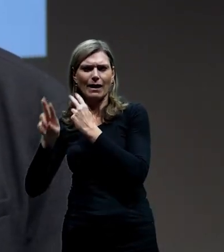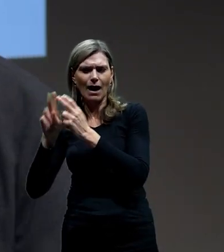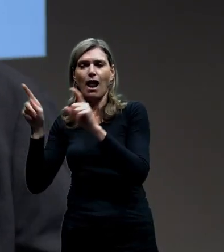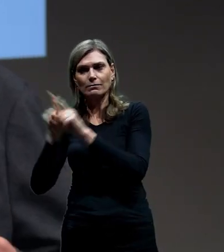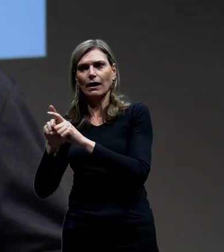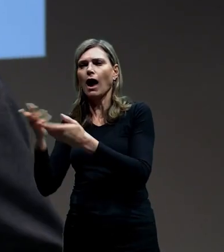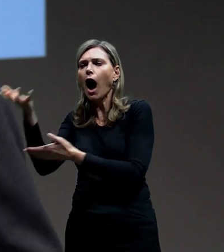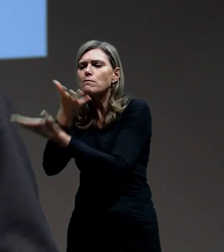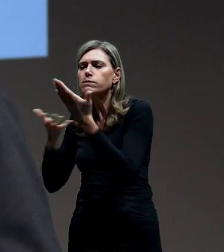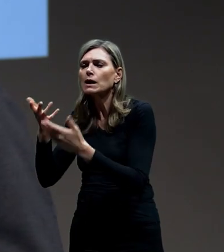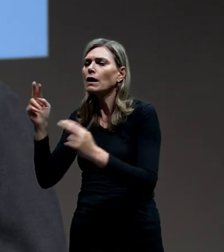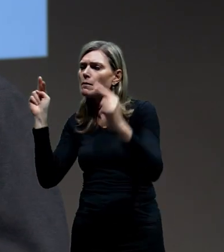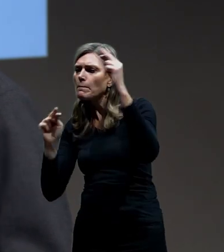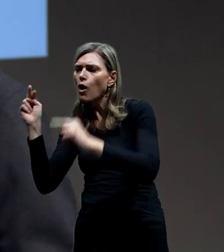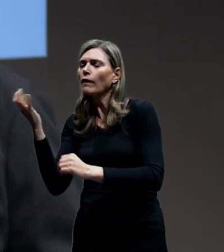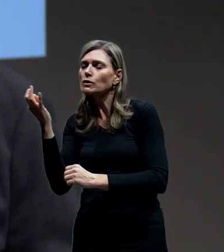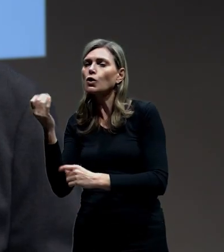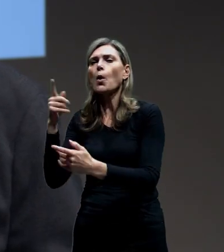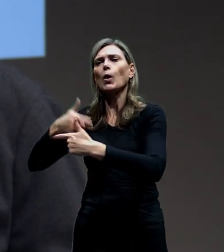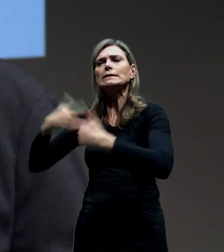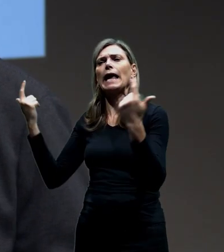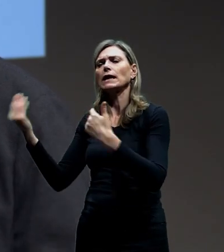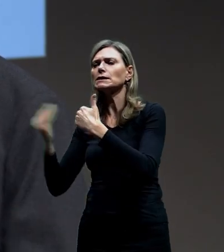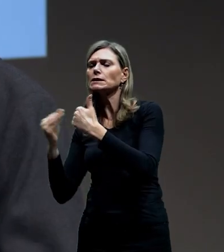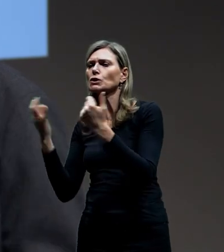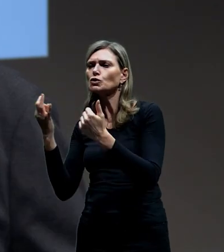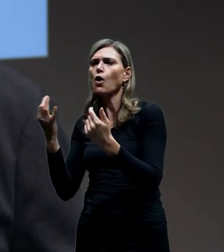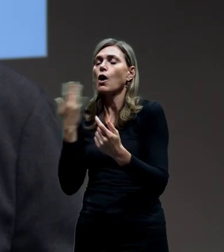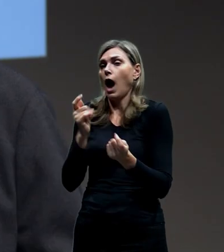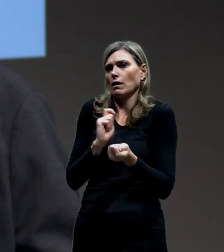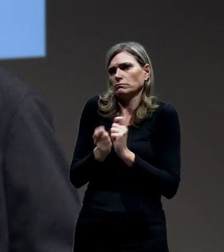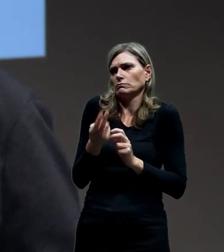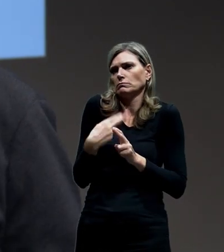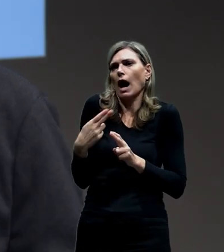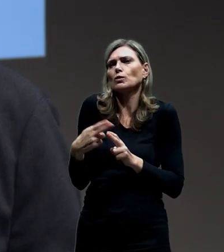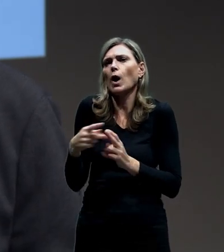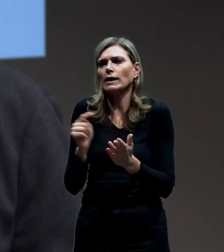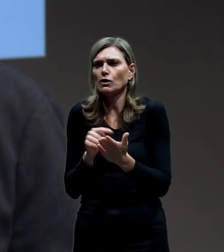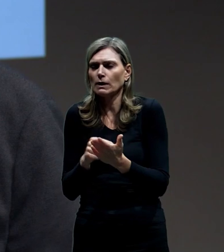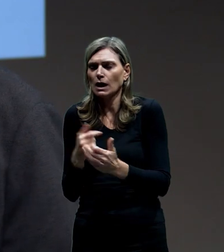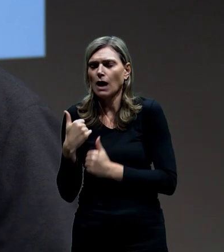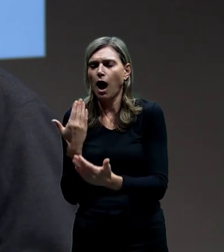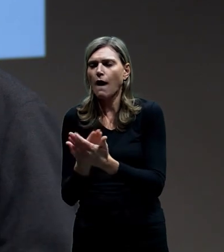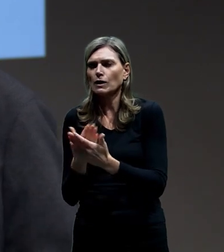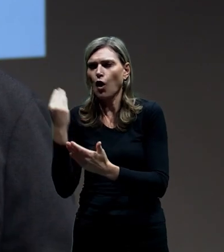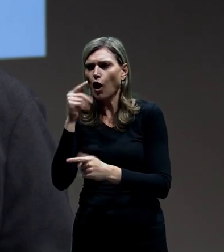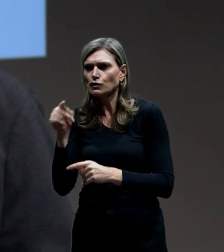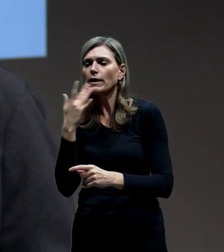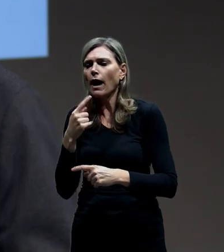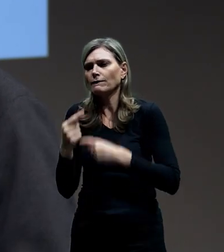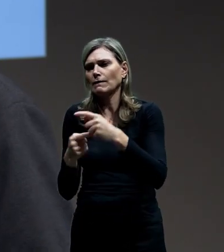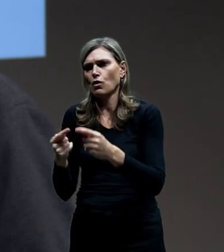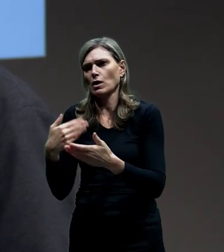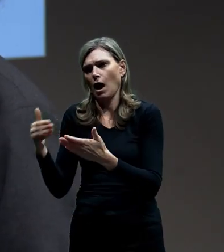podněty, jak by se ta studie měla aktualizovat, nebo případně, jakým způsobem by se měla dále vyvíjet